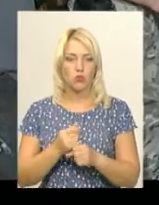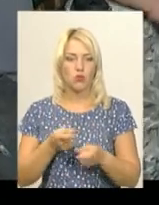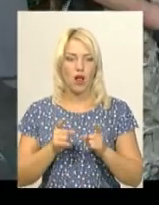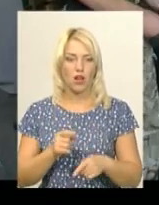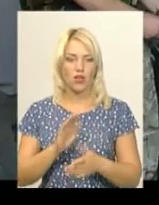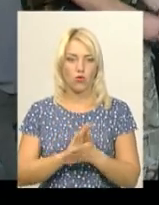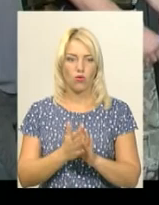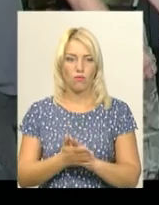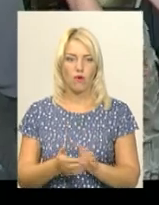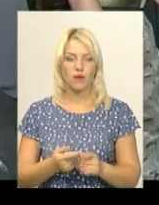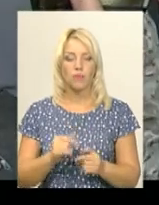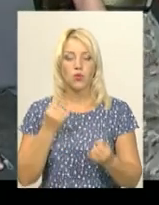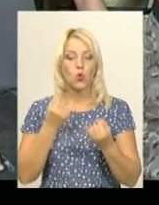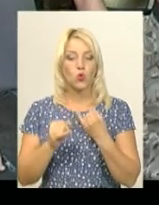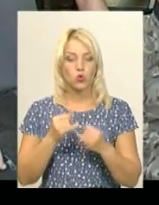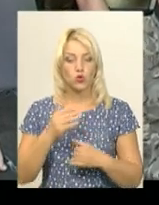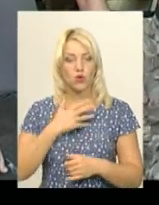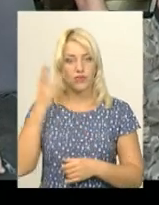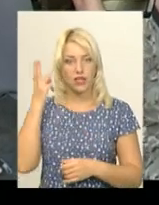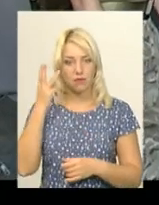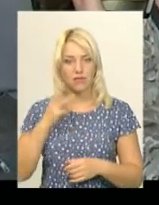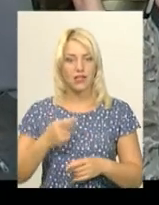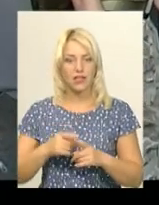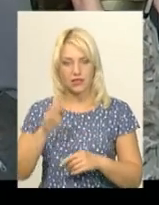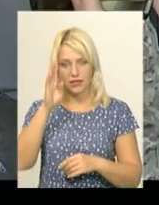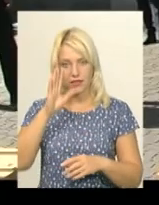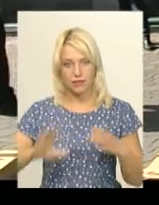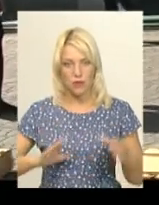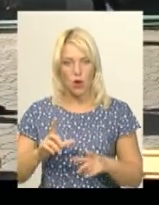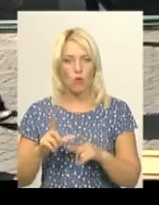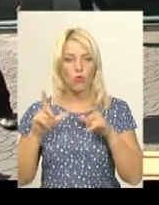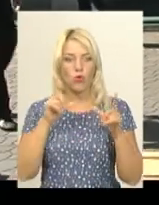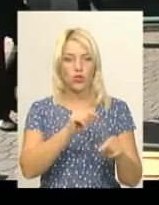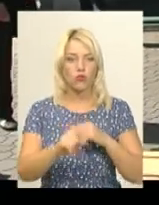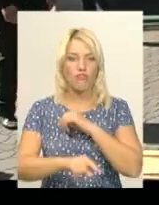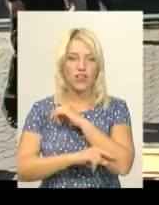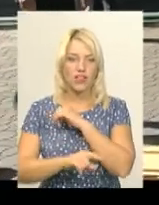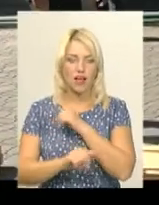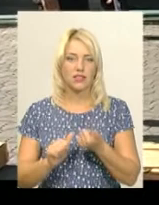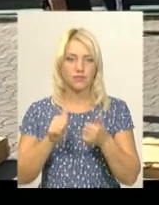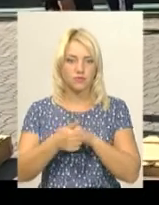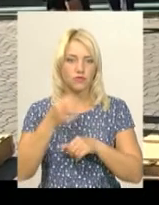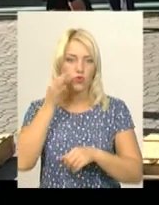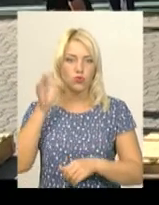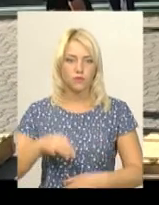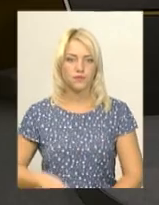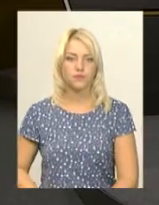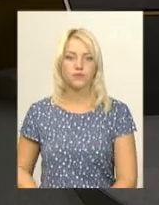У жовтні хмельницькі кінологи поїдуть для обміну досвідом у Фінляндію. Ірина Аріон, Дем'ян Цегольник, новини Поділля Центр.